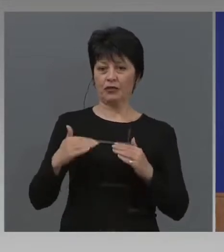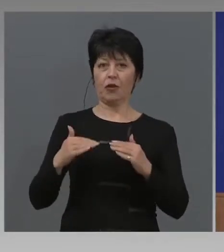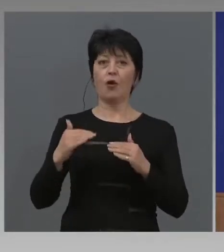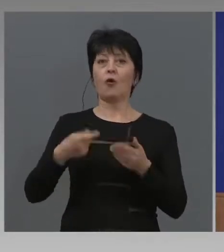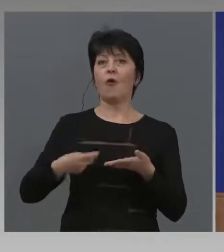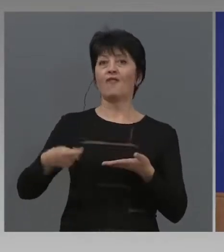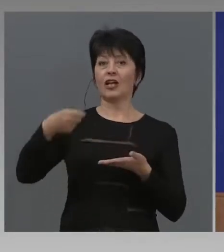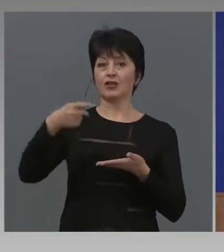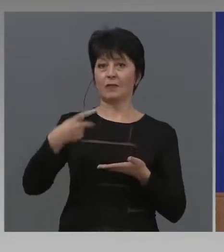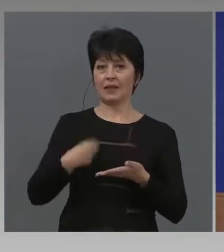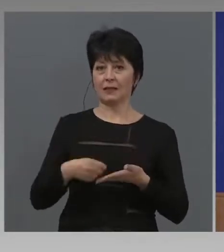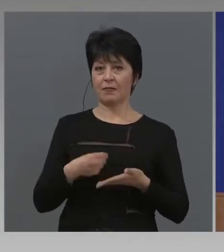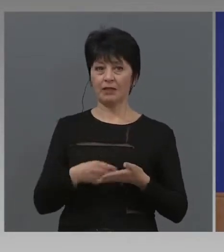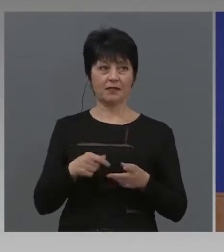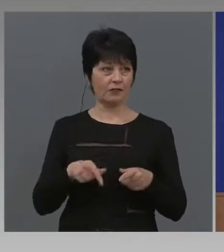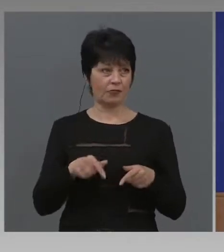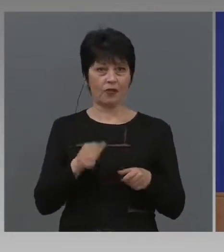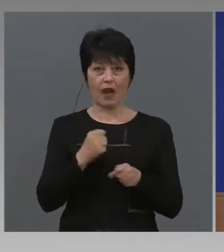заплата тук. Не ли знаете?